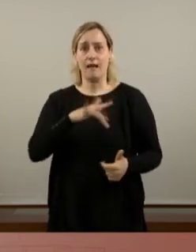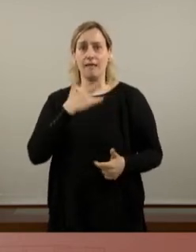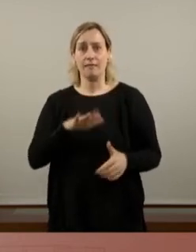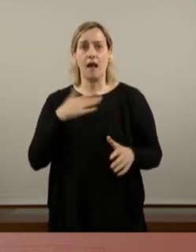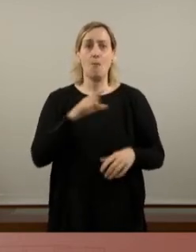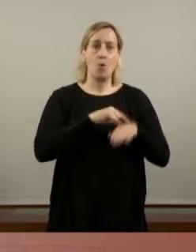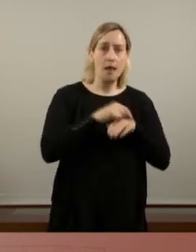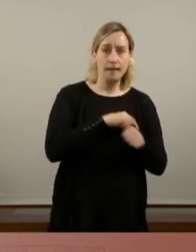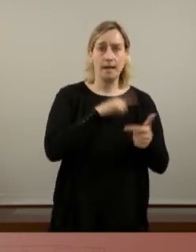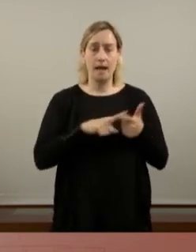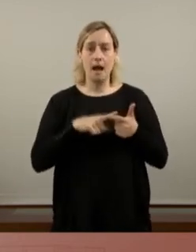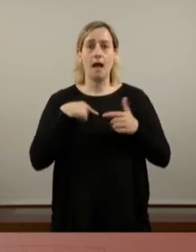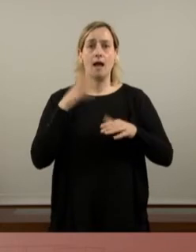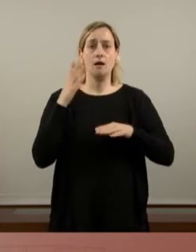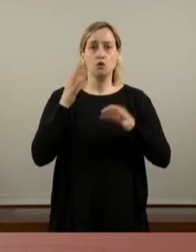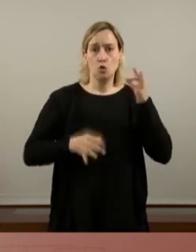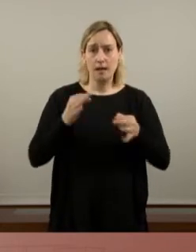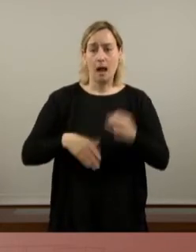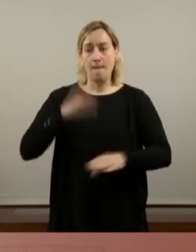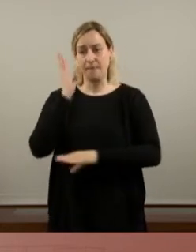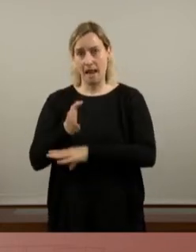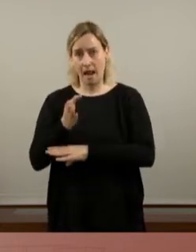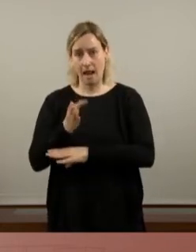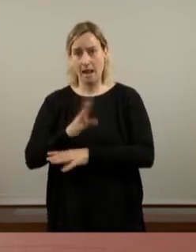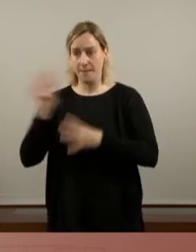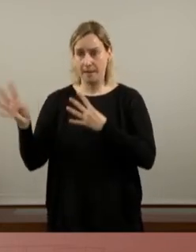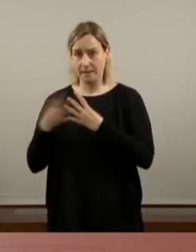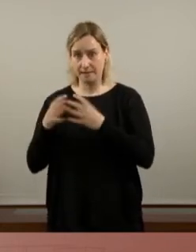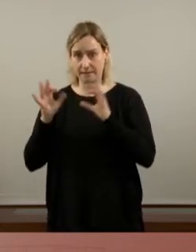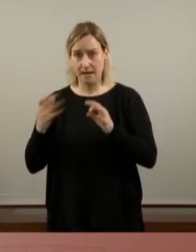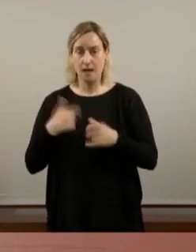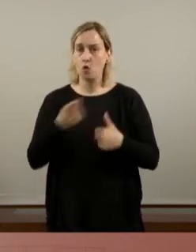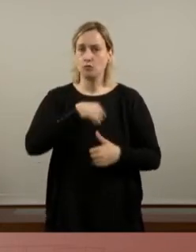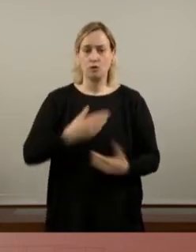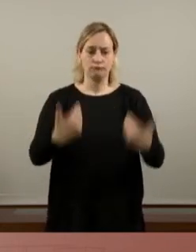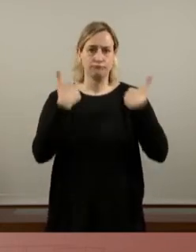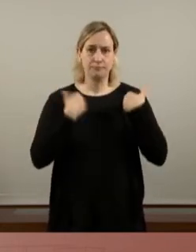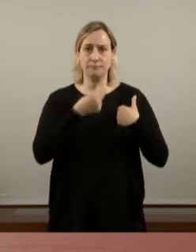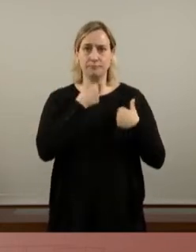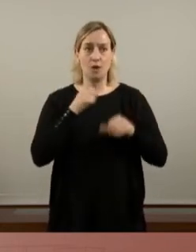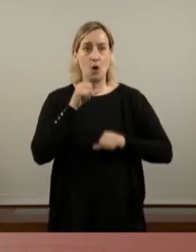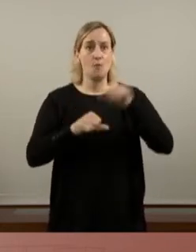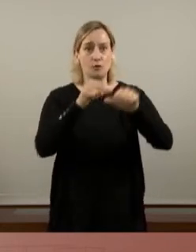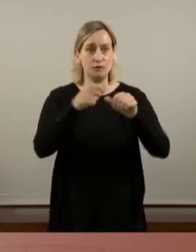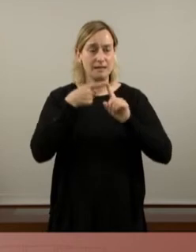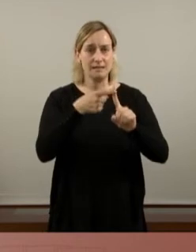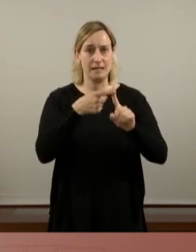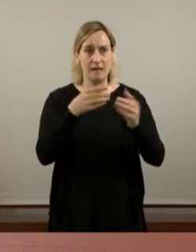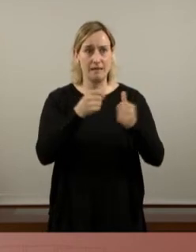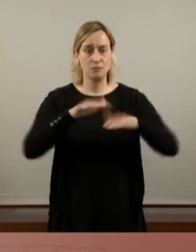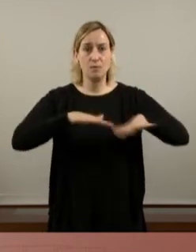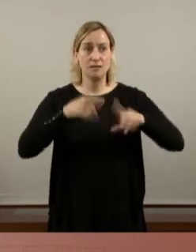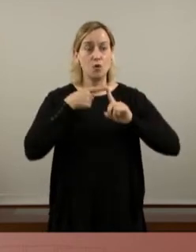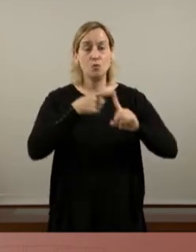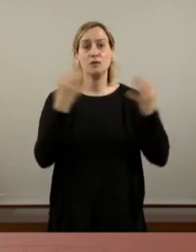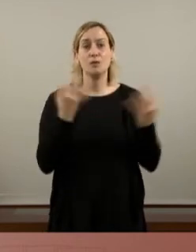jurídica, penal i penitenciària, és el nostre deure posar les eines per revertir el procés de desmobilització que l